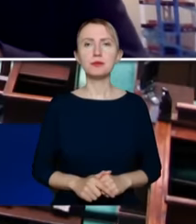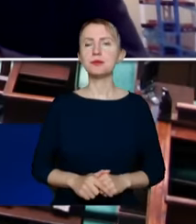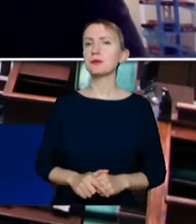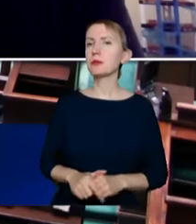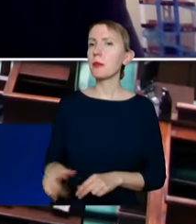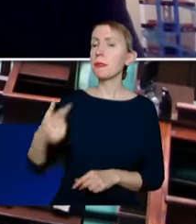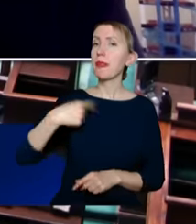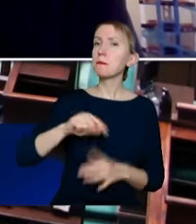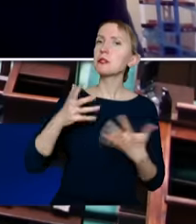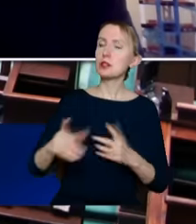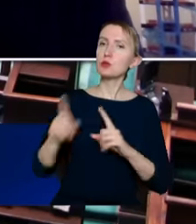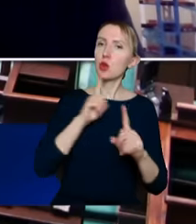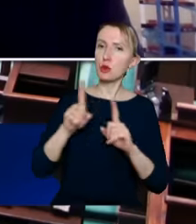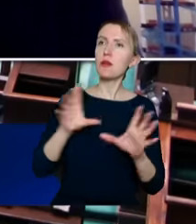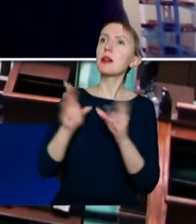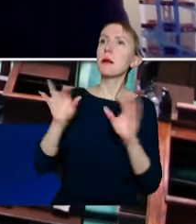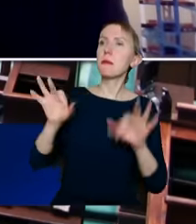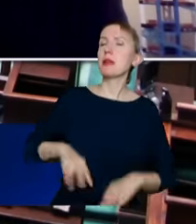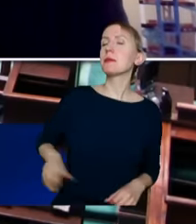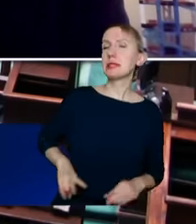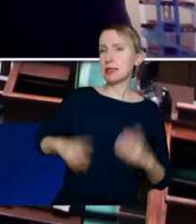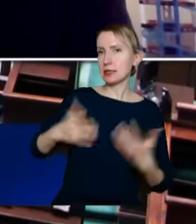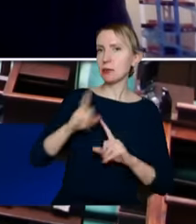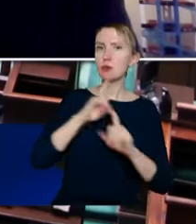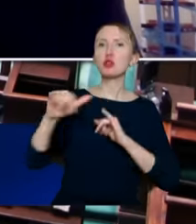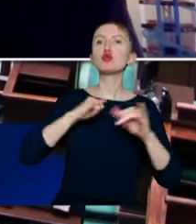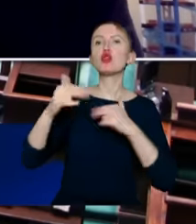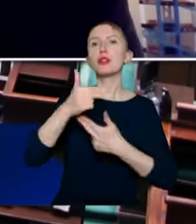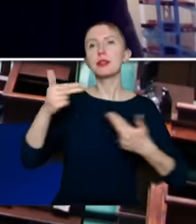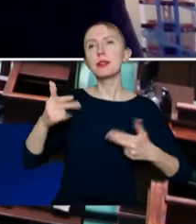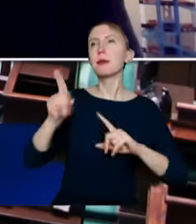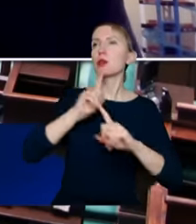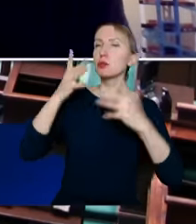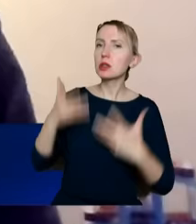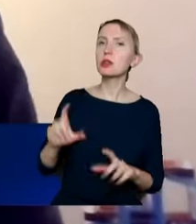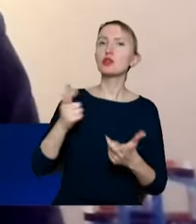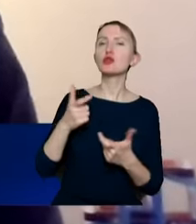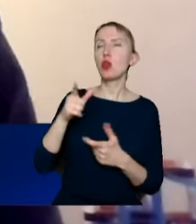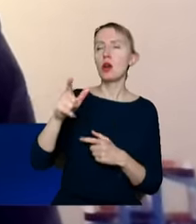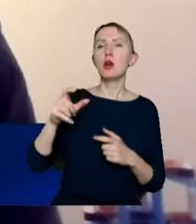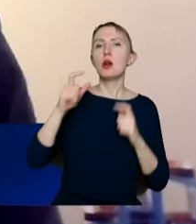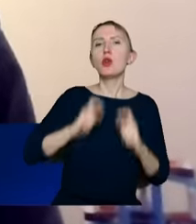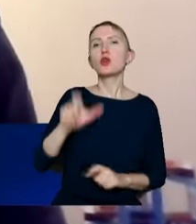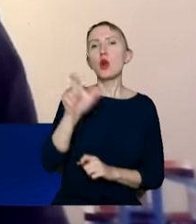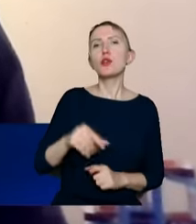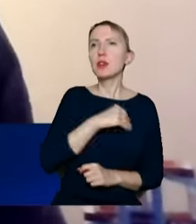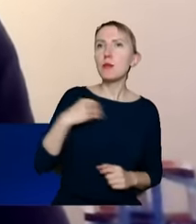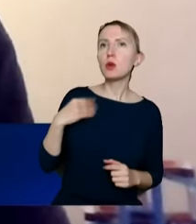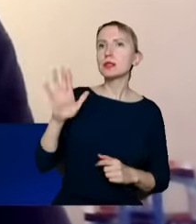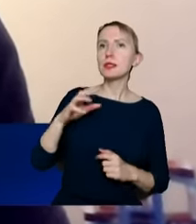Chcielibyśmy rozmawiać z panem ministrem, chcielibyśmy rozmawiać z rządem na temat tego wszystkiego, co boli polskiego rolnika, co boli europejskiego rolnika.